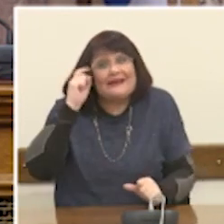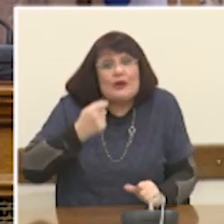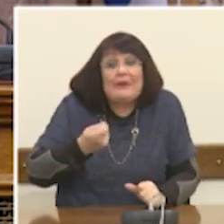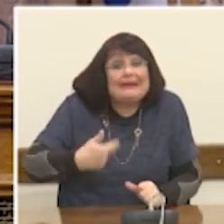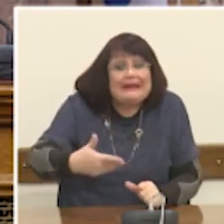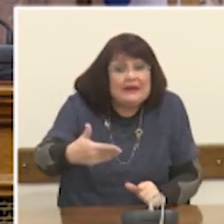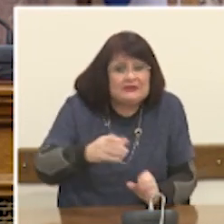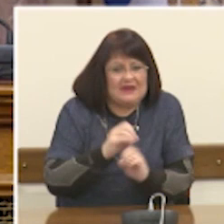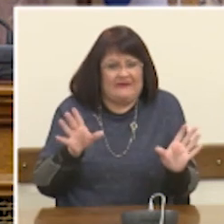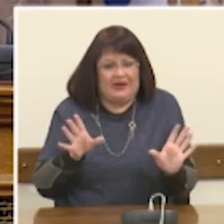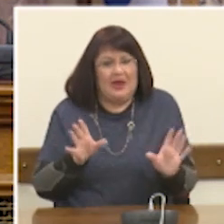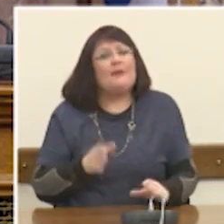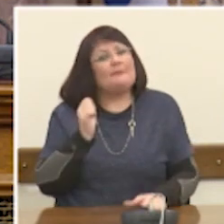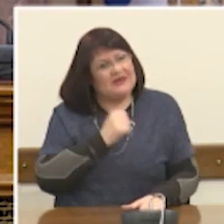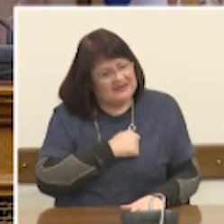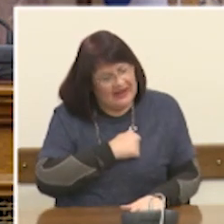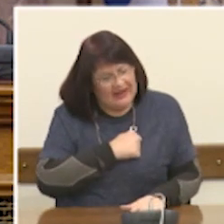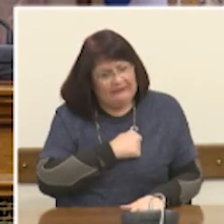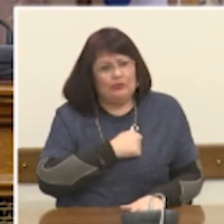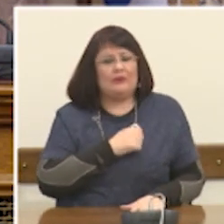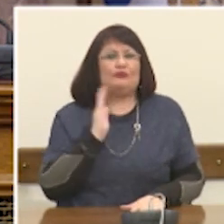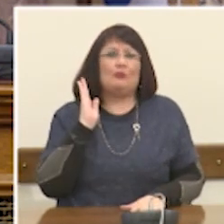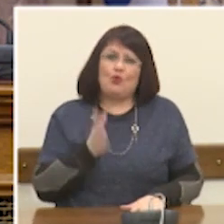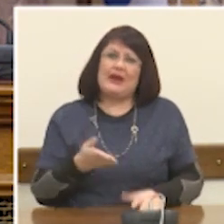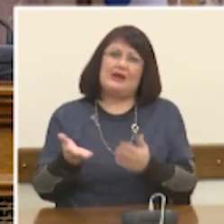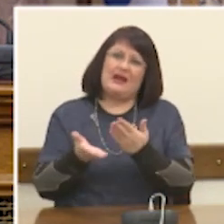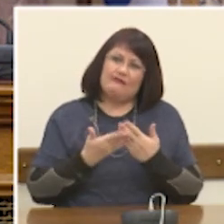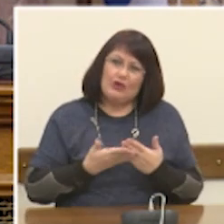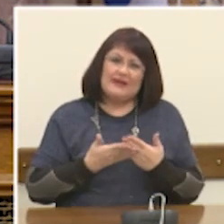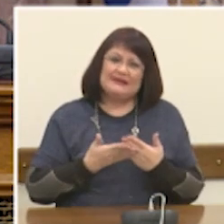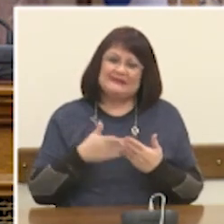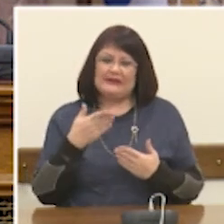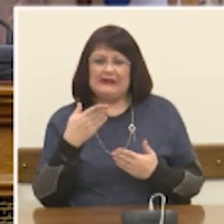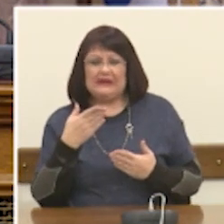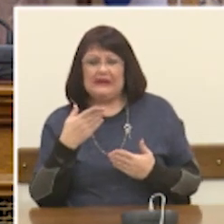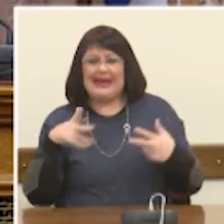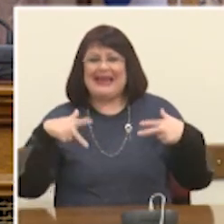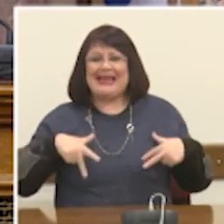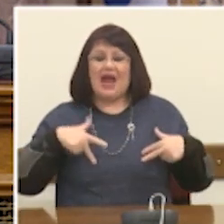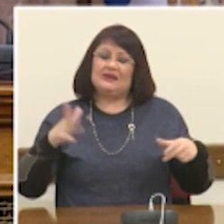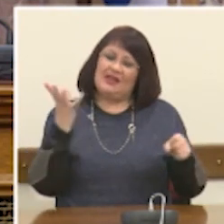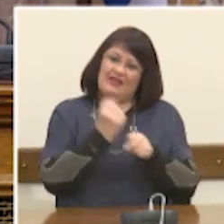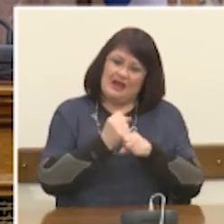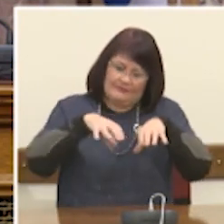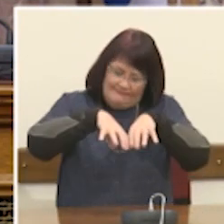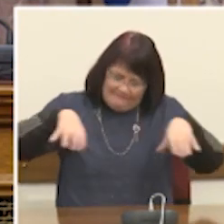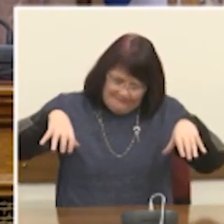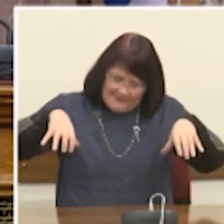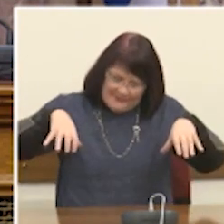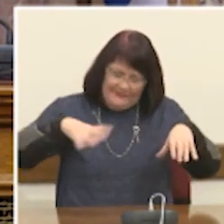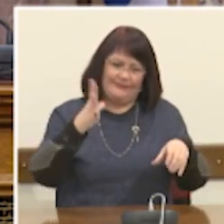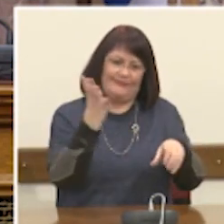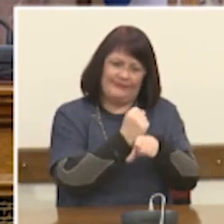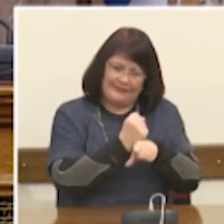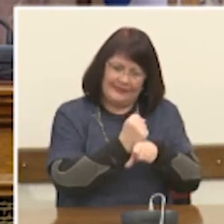πιστεύω ότι θα αποτελέσει και τη διαχωριστική γραμμή που θα ξεχωρίσει τελικά τα κράτη που θα καταφέρουν να διακριθούν σε αυτόν τον νέο